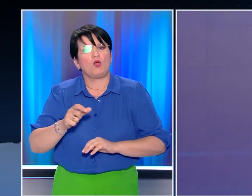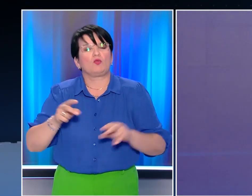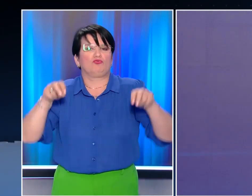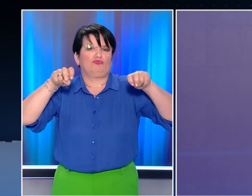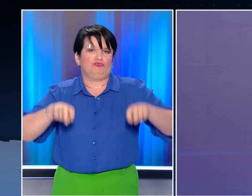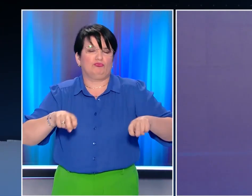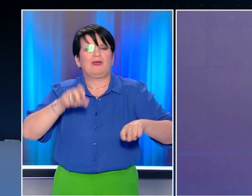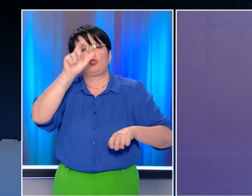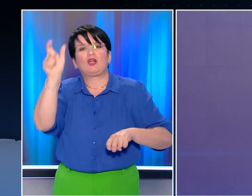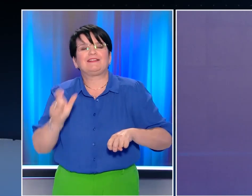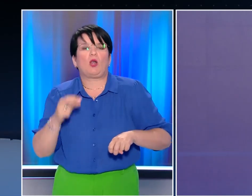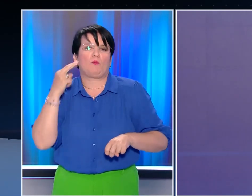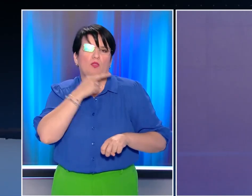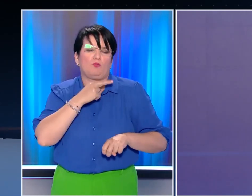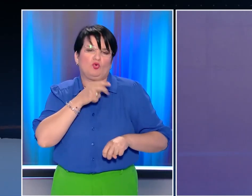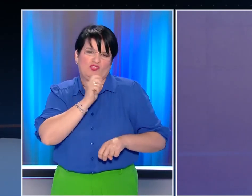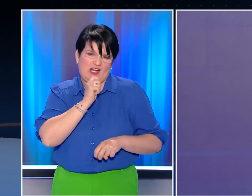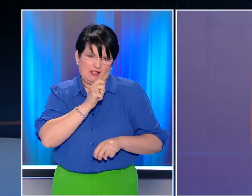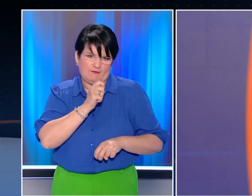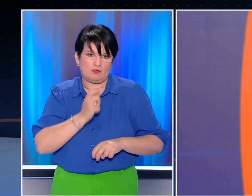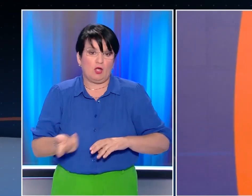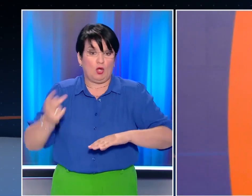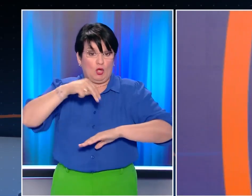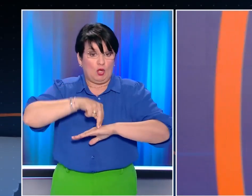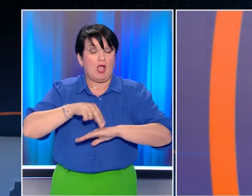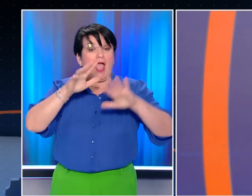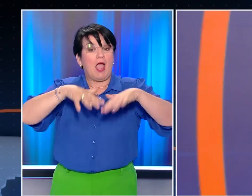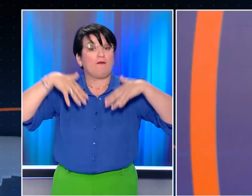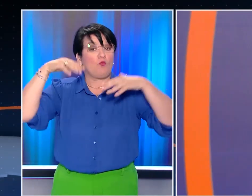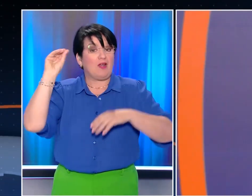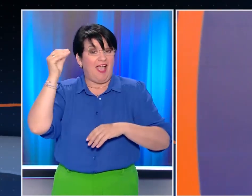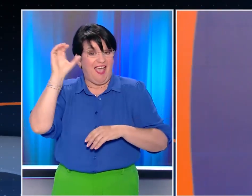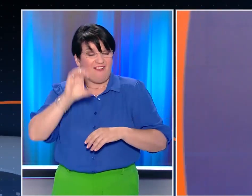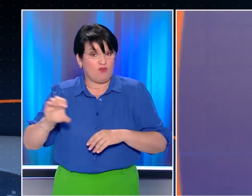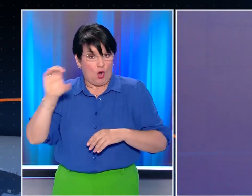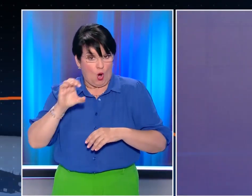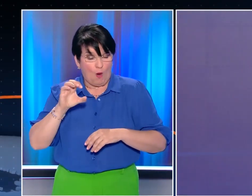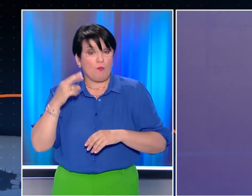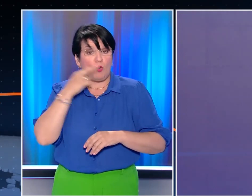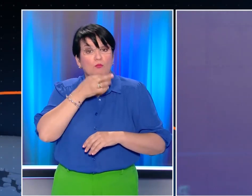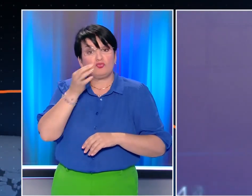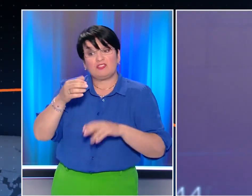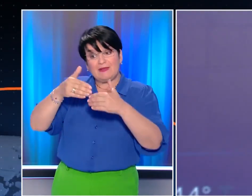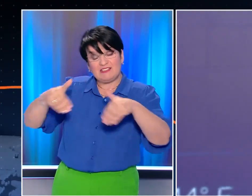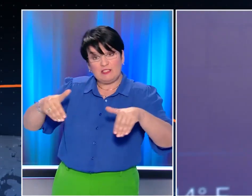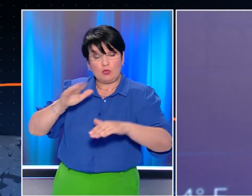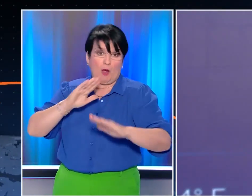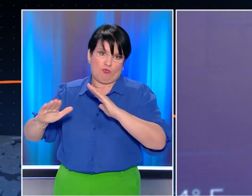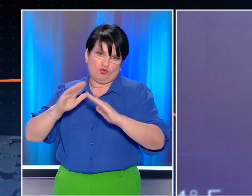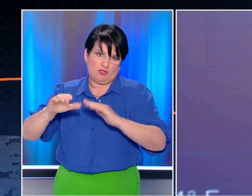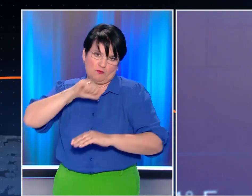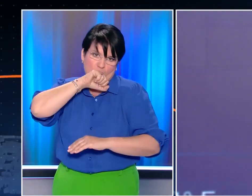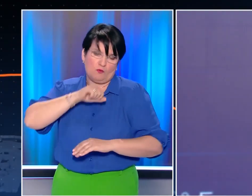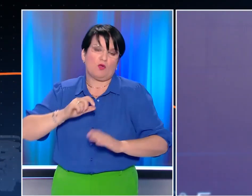Πρωθυπουργό Από το βήμα του Ευρωκοινοβουλίου Ο Κυριάκος Μητσοτάκης είχε ξεκαθαρίσει Ότι η Ελλάδα προστατεύει τα σύνορά της Με σεβασμό των